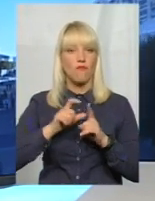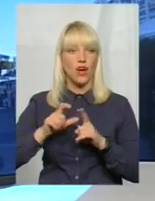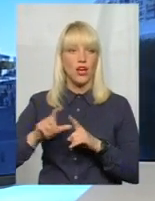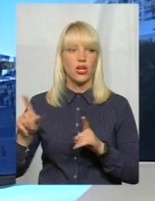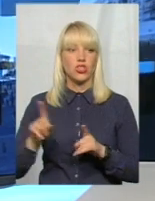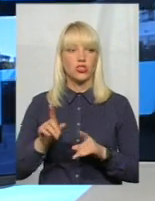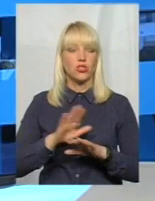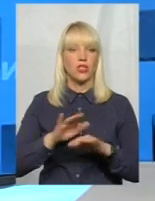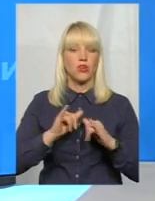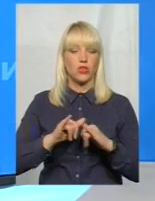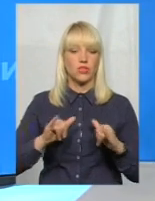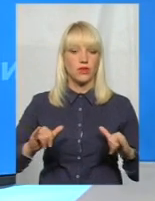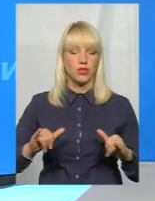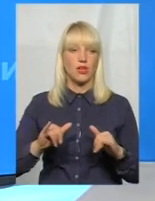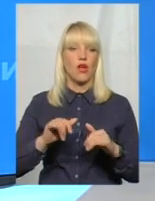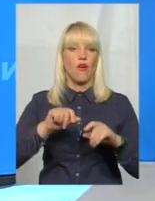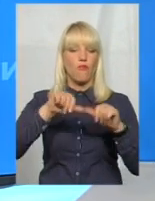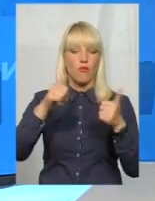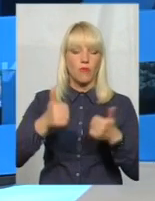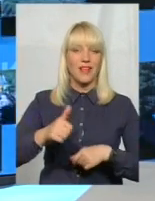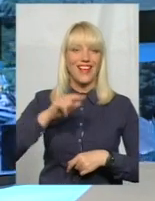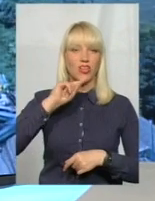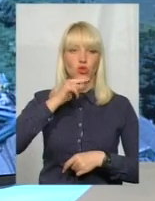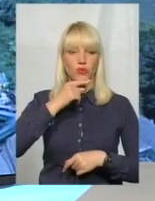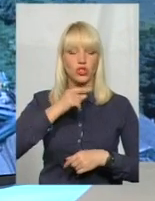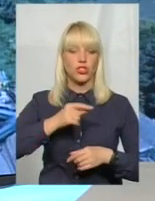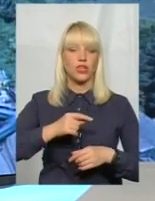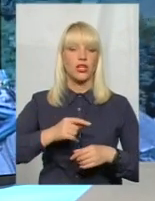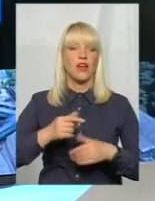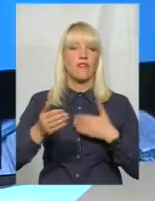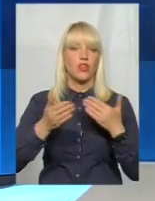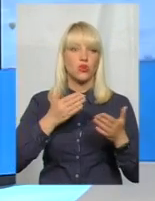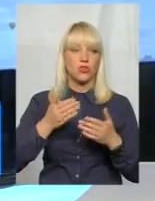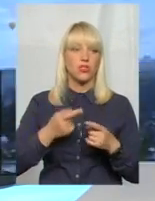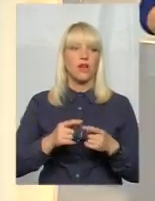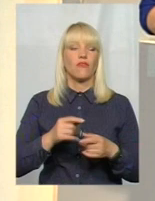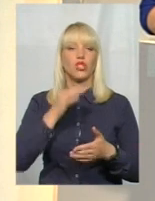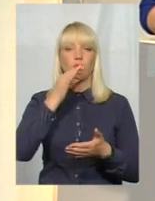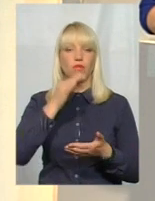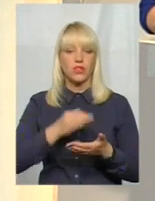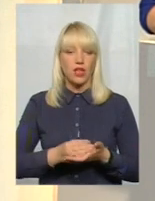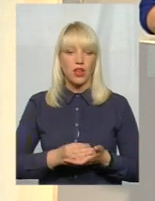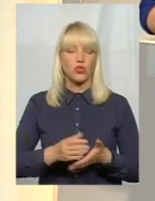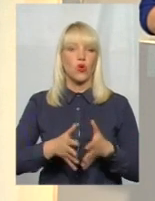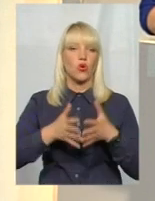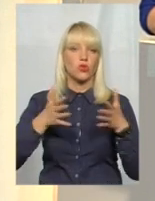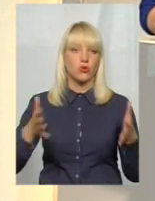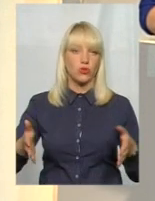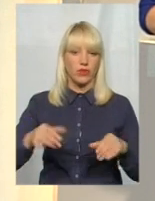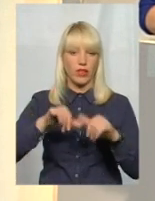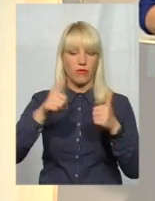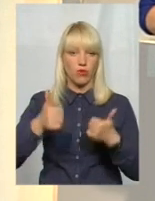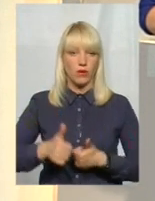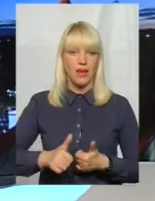нерозвинутим формам економічних відносин відповідають нерозвинуті форми політичних відносин. Це слова Енвіса ще.